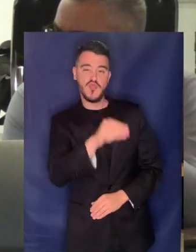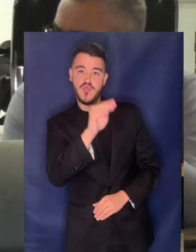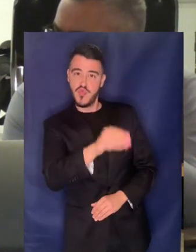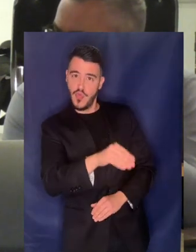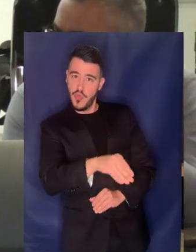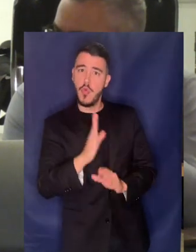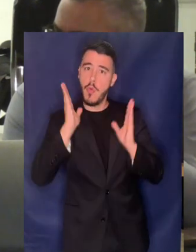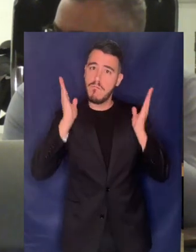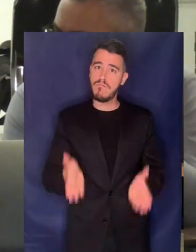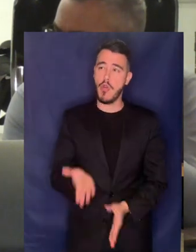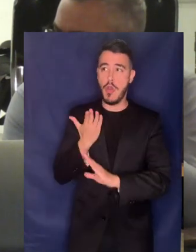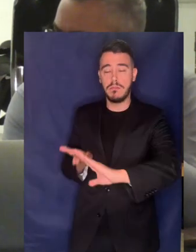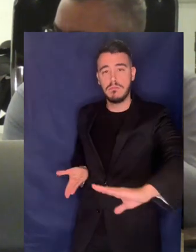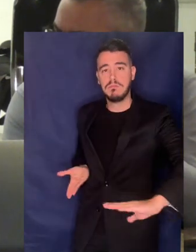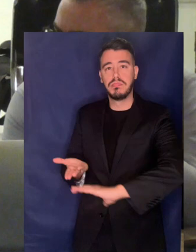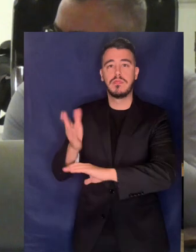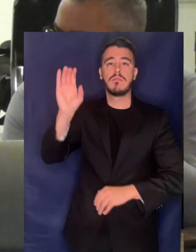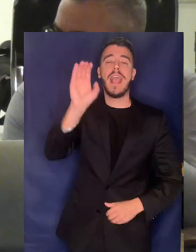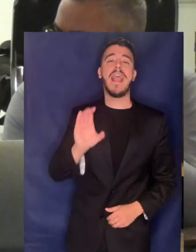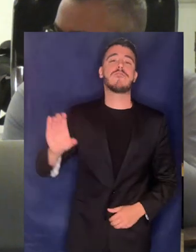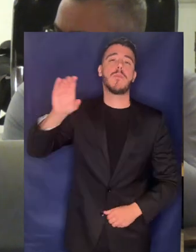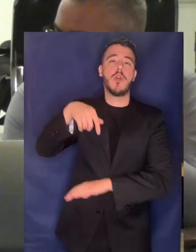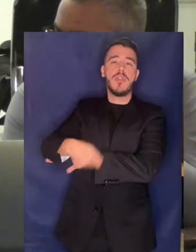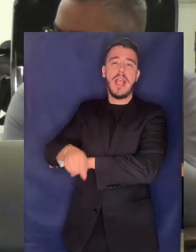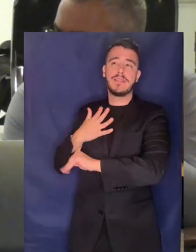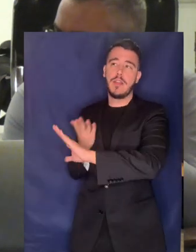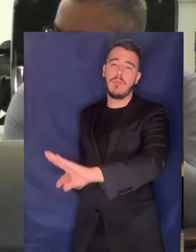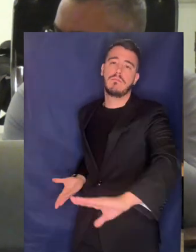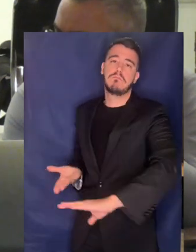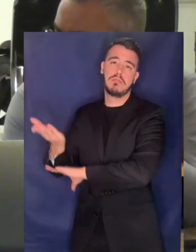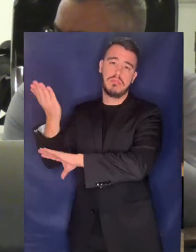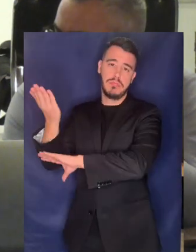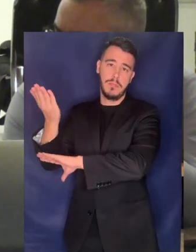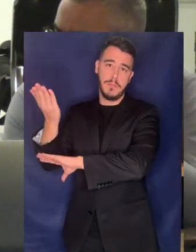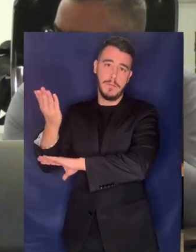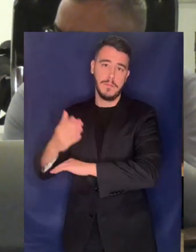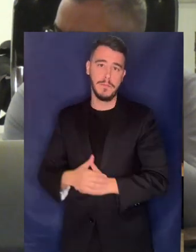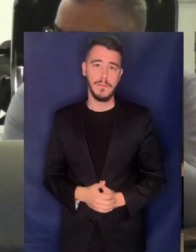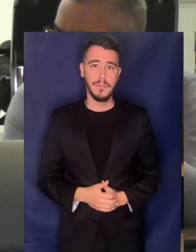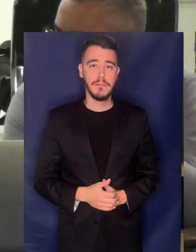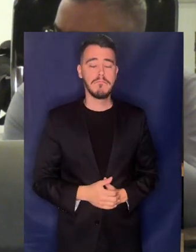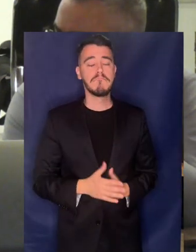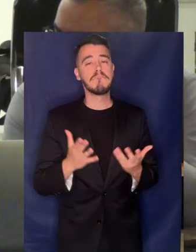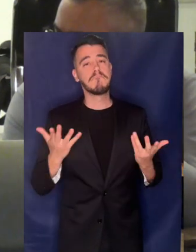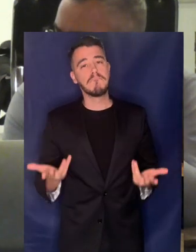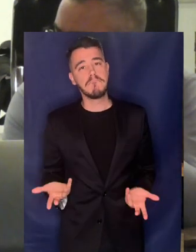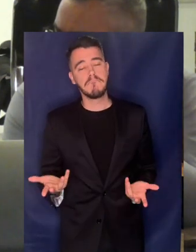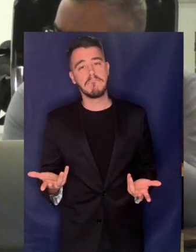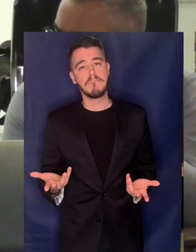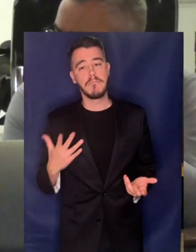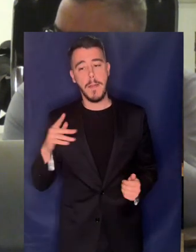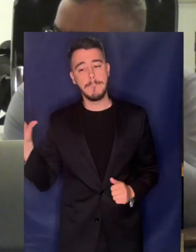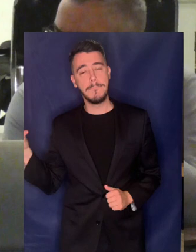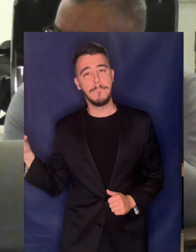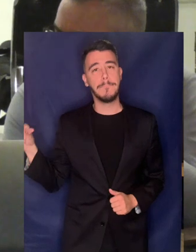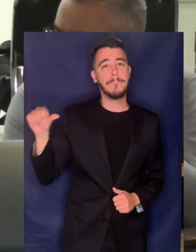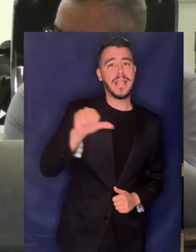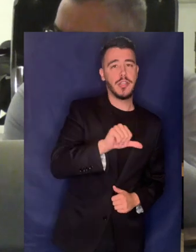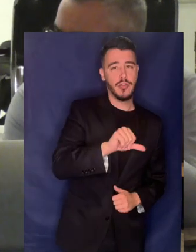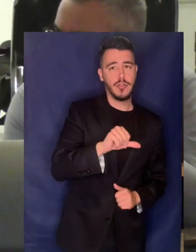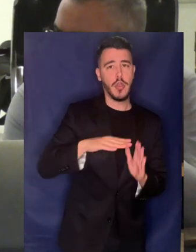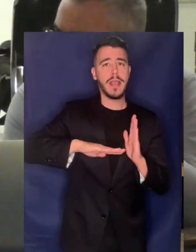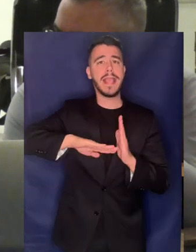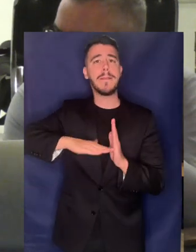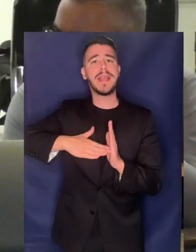ικανοποιηθούν Η επιλογή της επαναφοράς των υπηρεσιών ίδρευσης σε δημοτικό